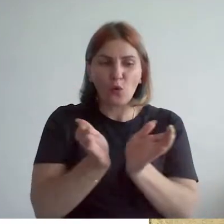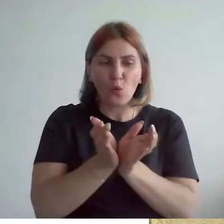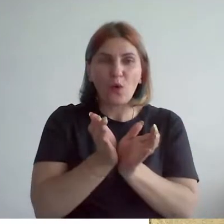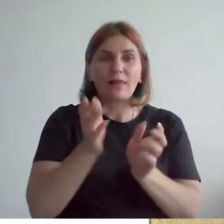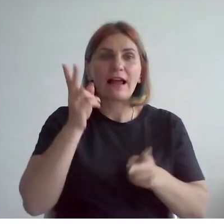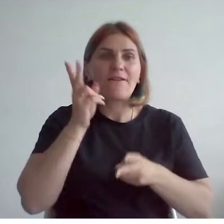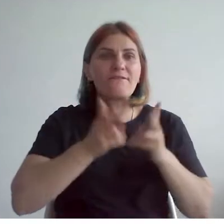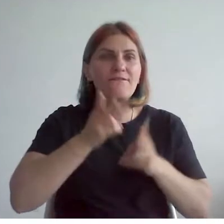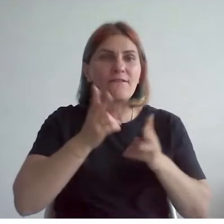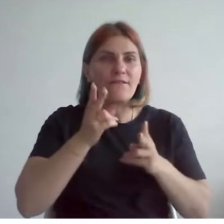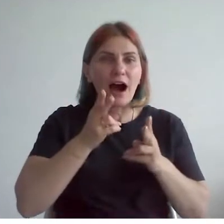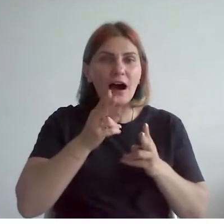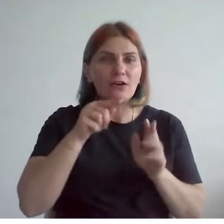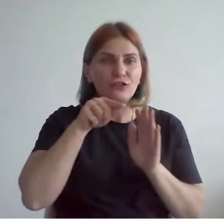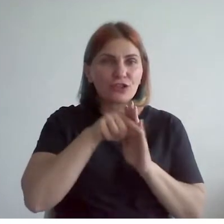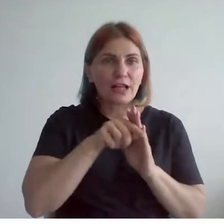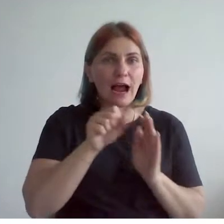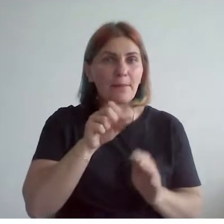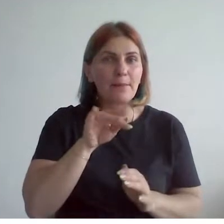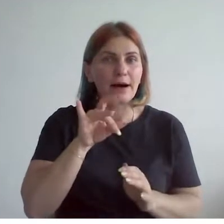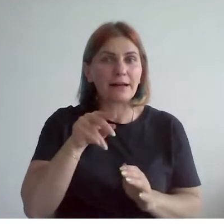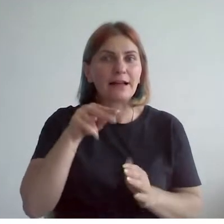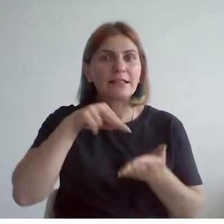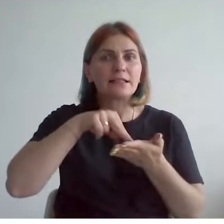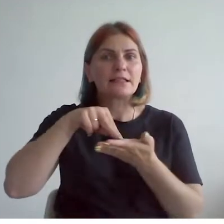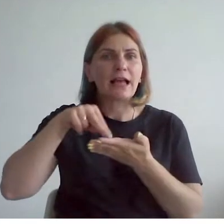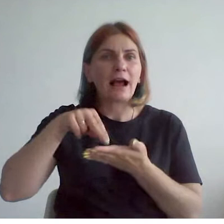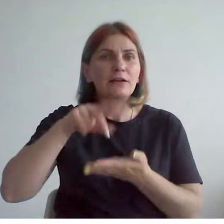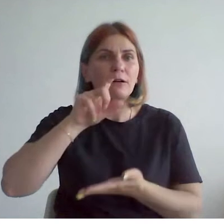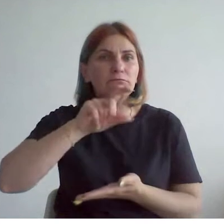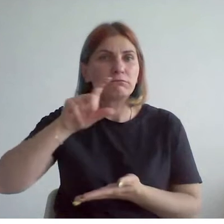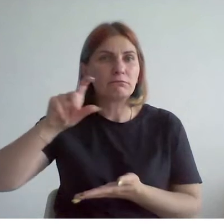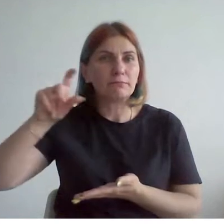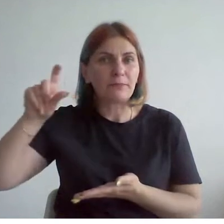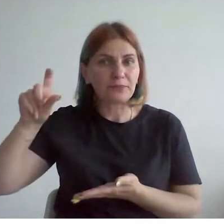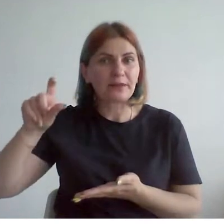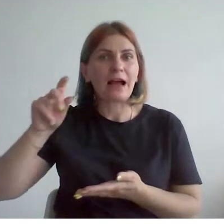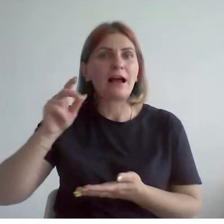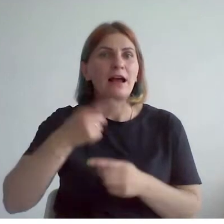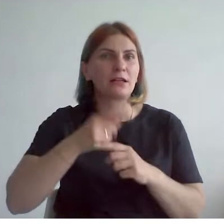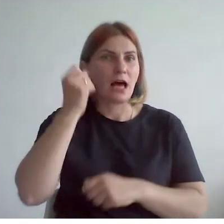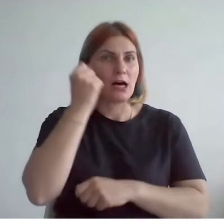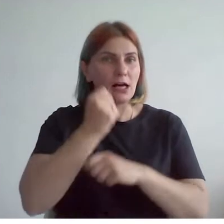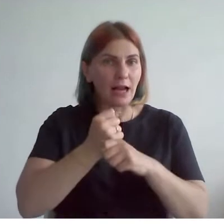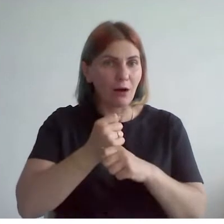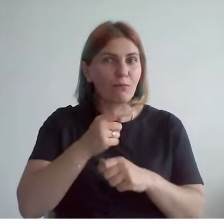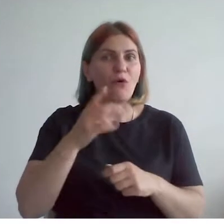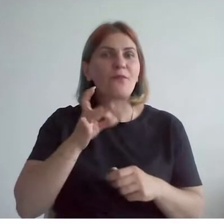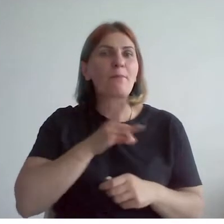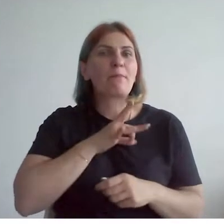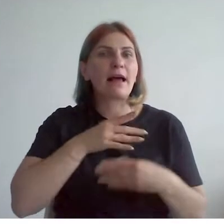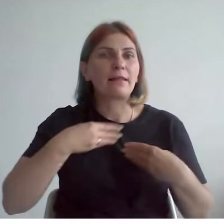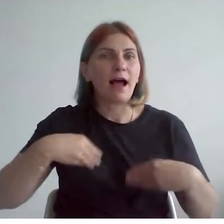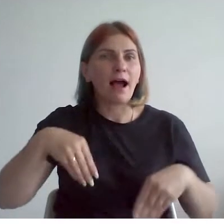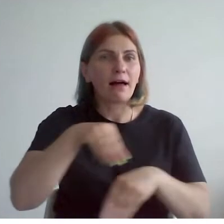аппаратами, возле которого стоит несколько десятков сотрудников фабрики. Они в белых халатах, специальных,